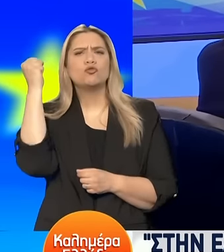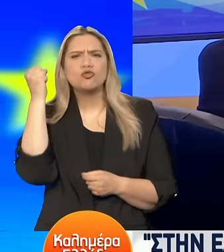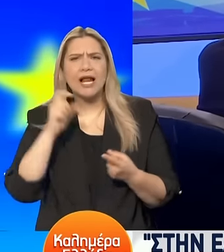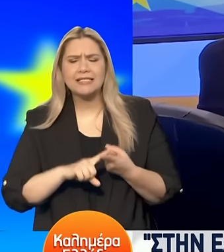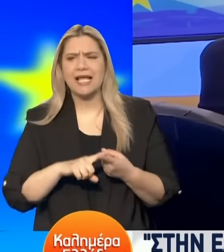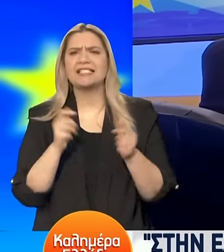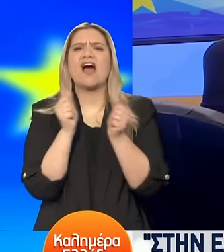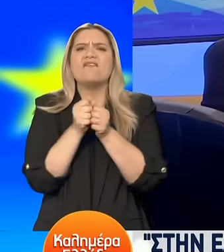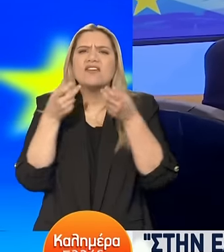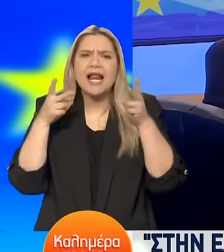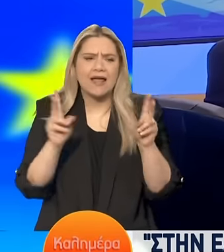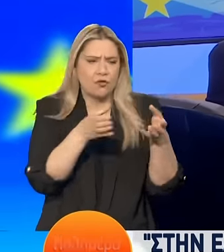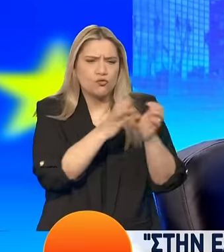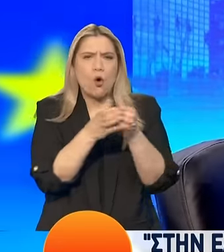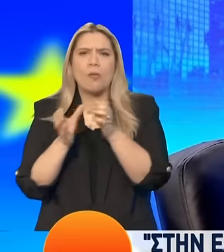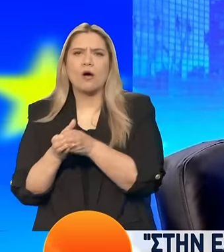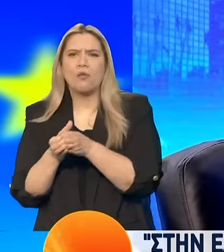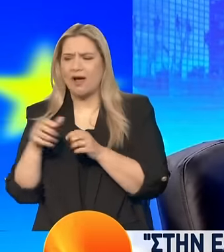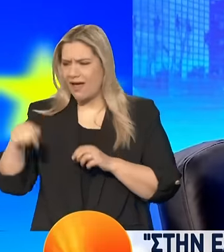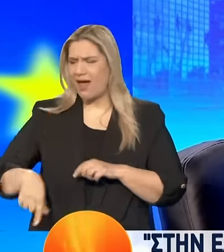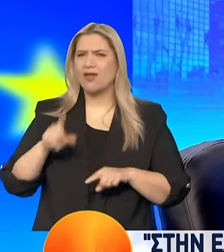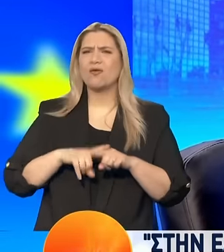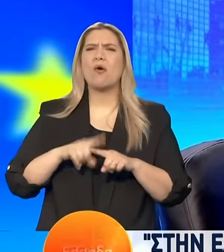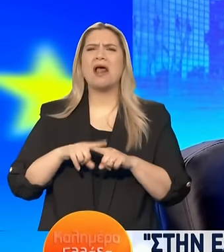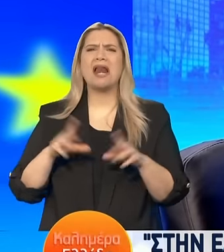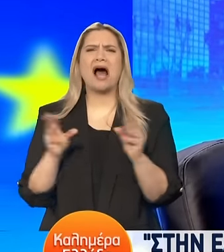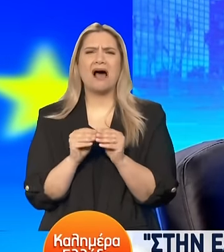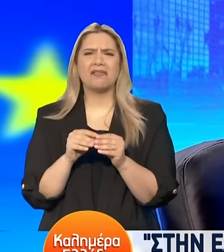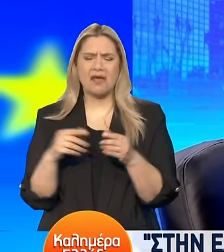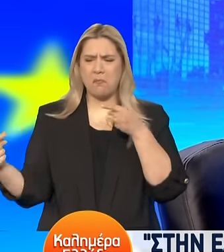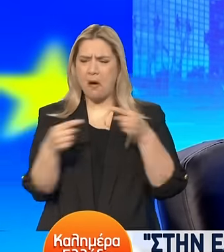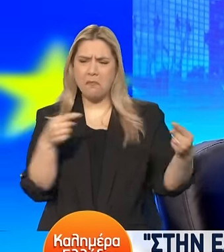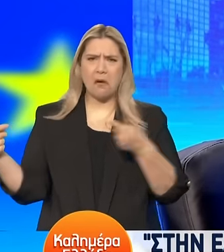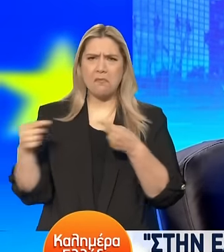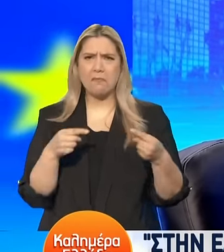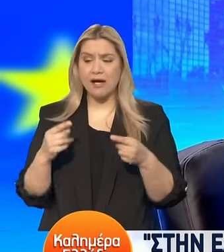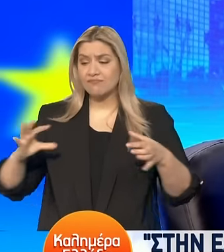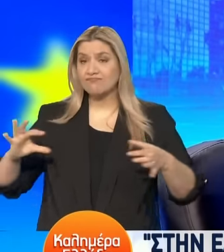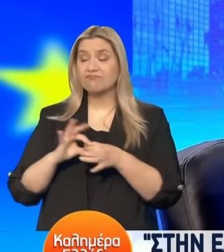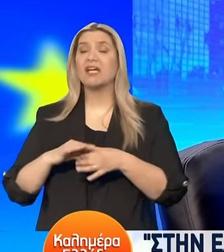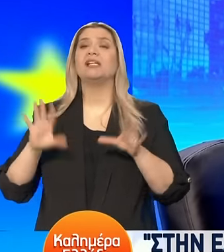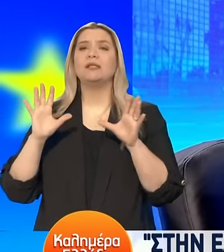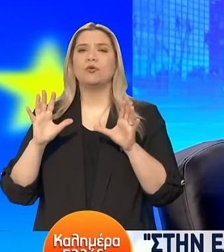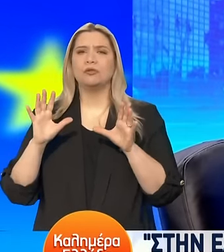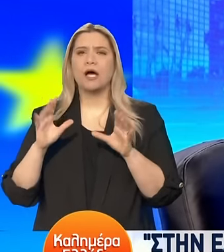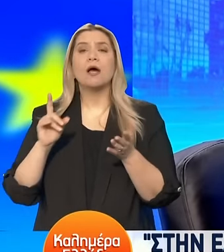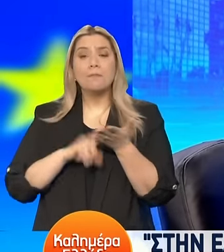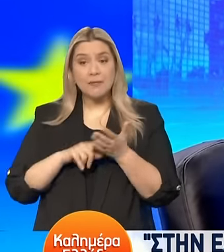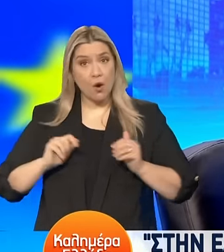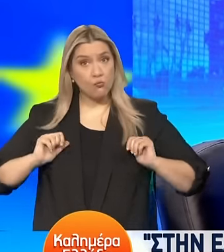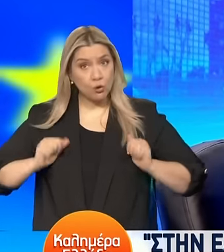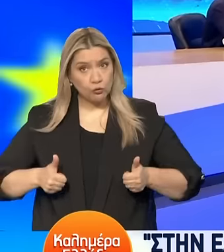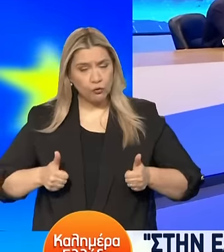φιλελεύθερους. Εδώ στην Ελλάδα τα βάζουμε όλα στην κονίστρα της πολιτικής αντιπαράθεσης και δεν μπορούμε να αναγνωρίσουμε πότε μια πρωτοβουλία έχει